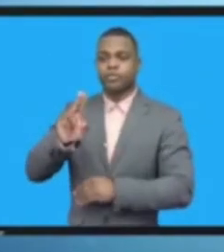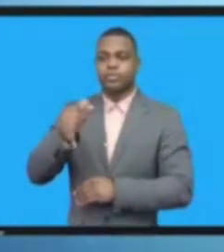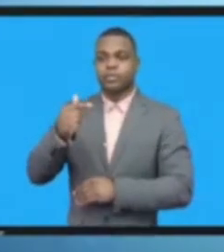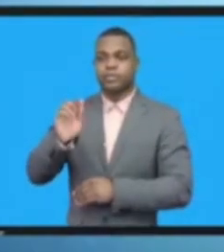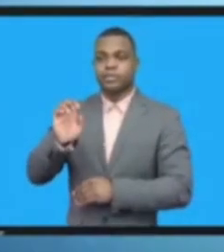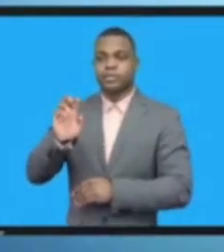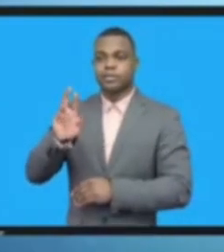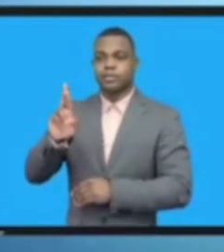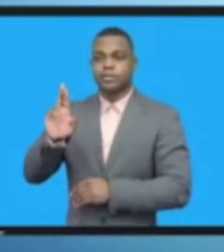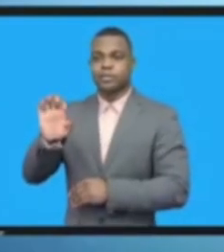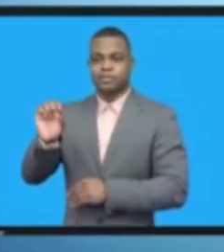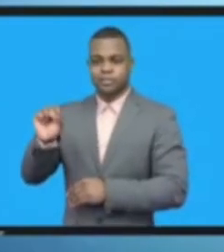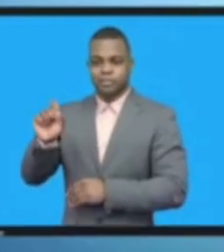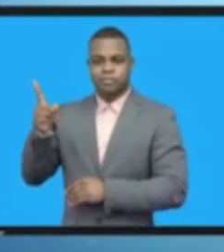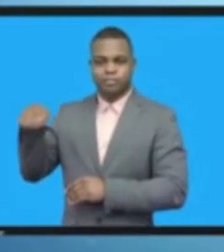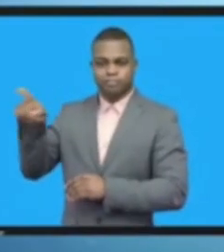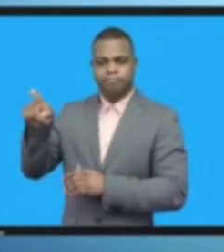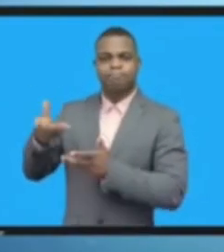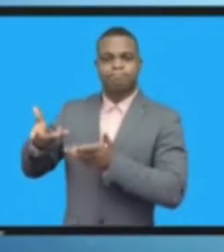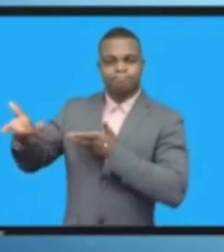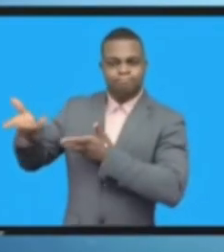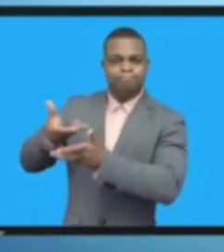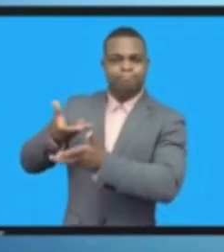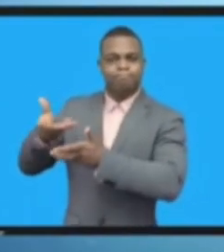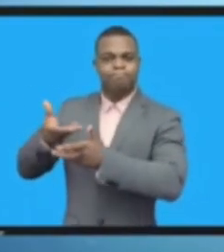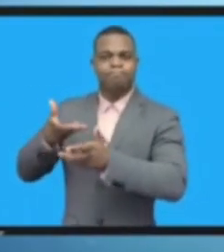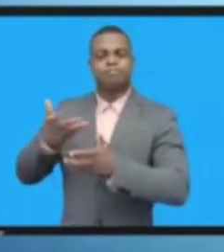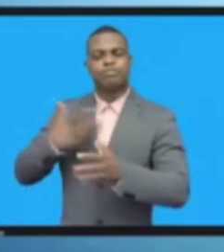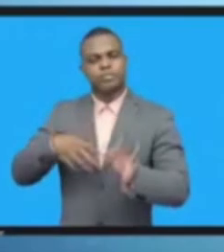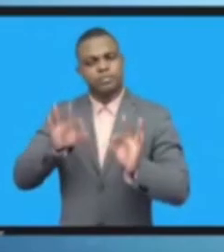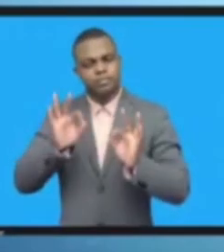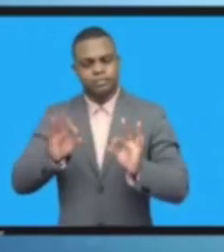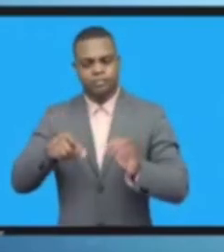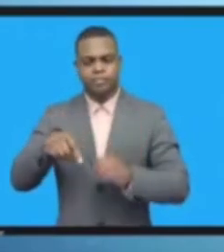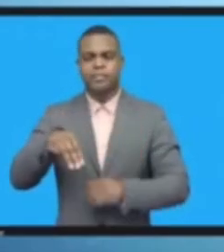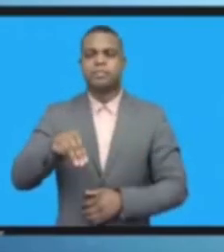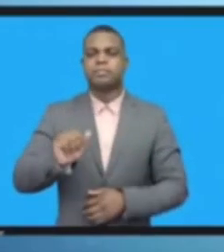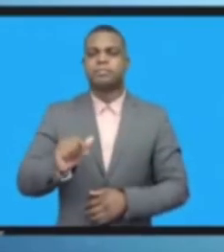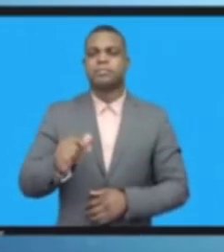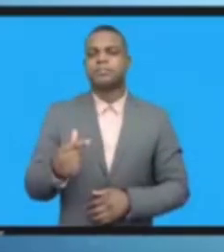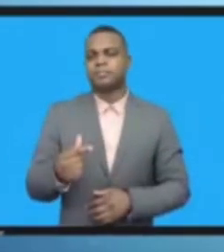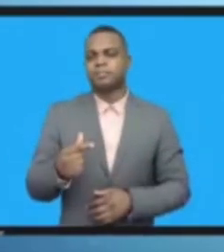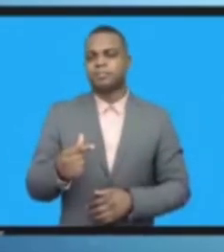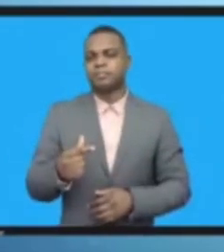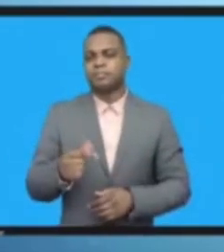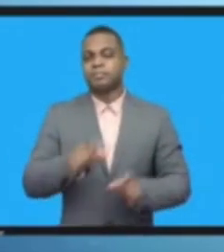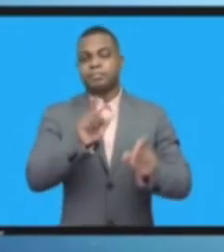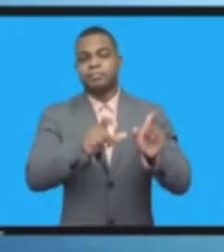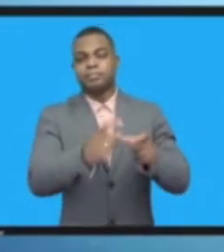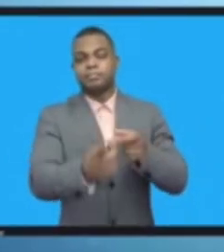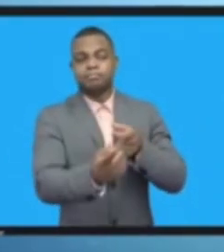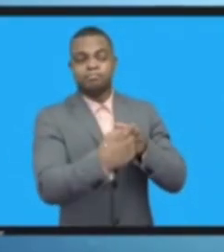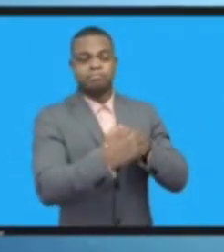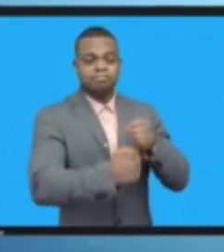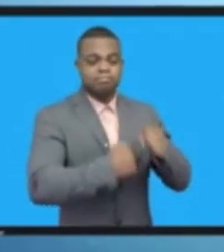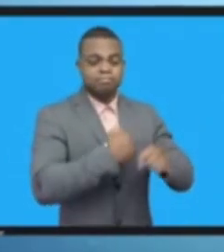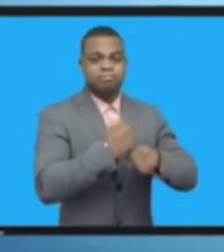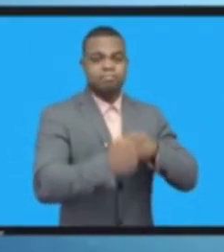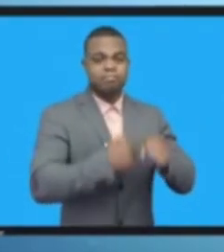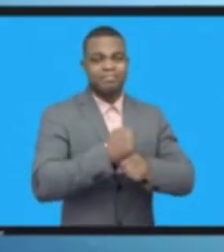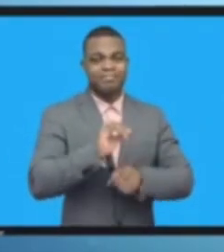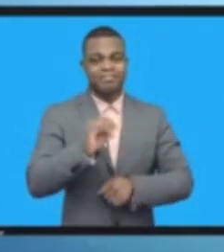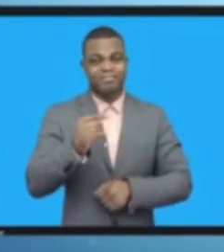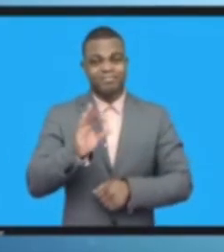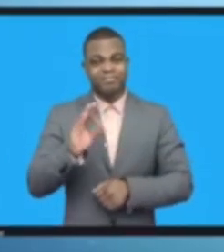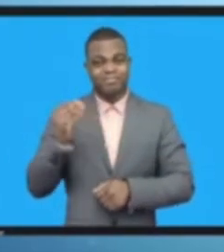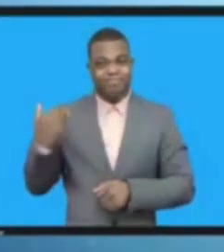الأمين العام أنتونيو جوتيريس على انخراطه المنتج مع الفريق الاستشاري ومع المشاركين